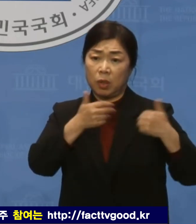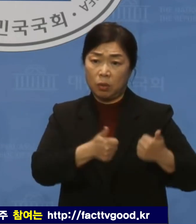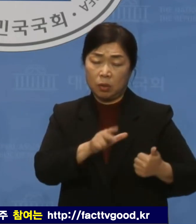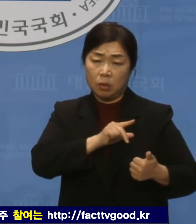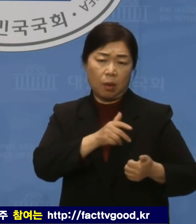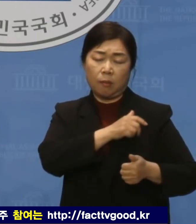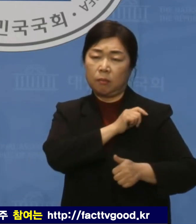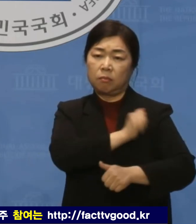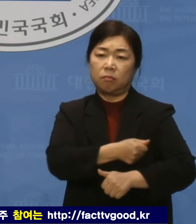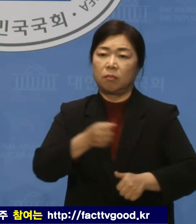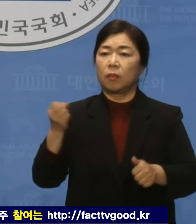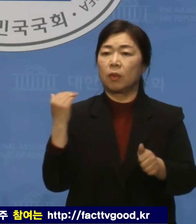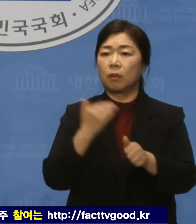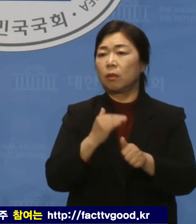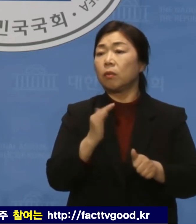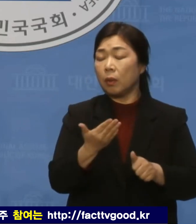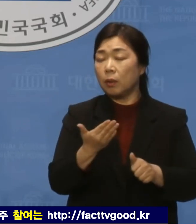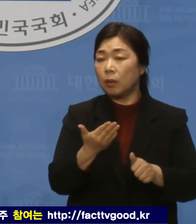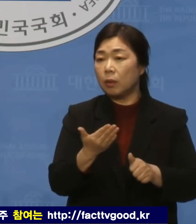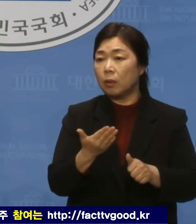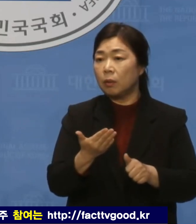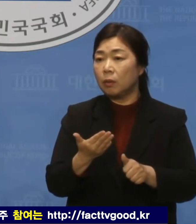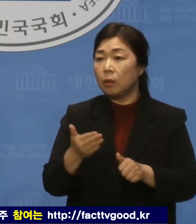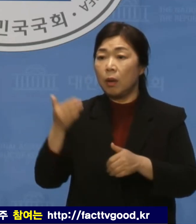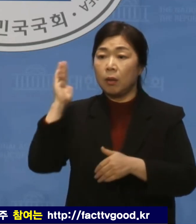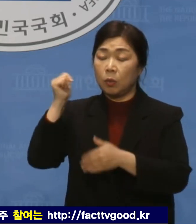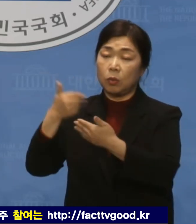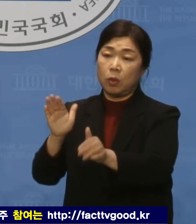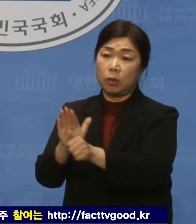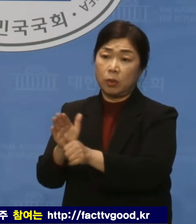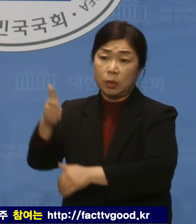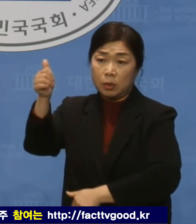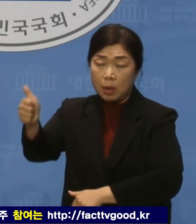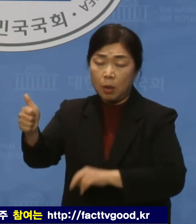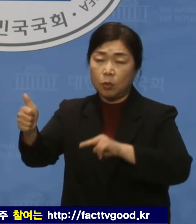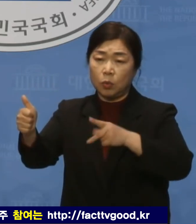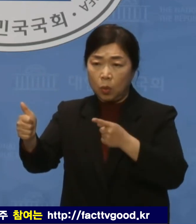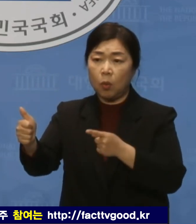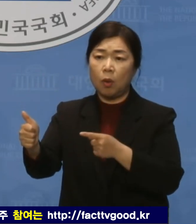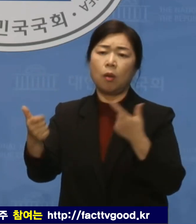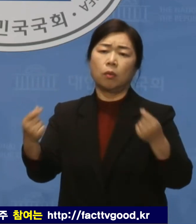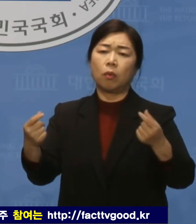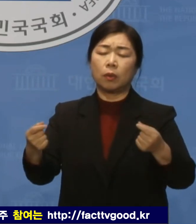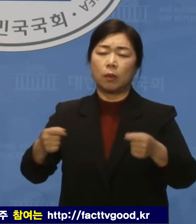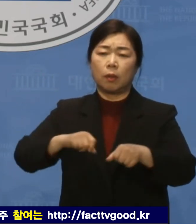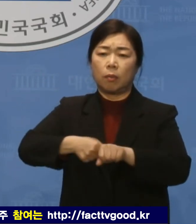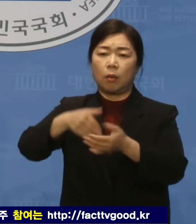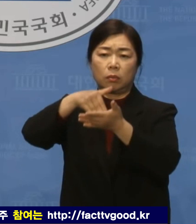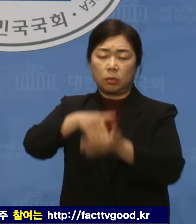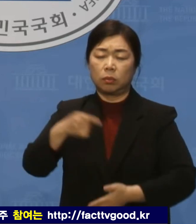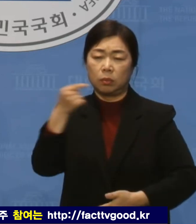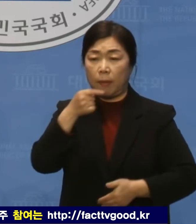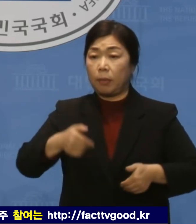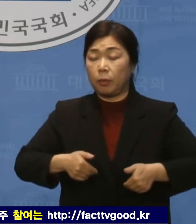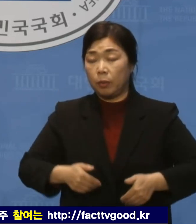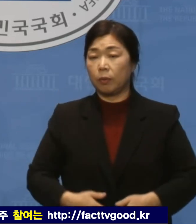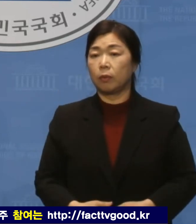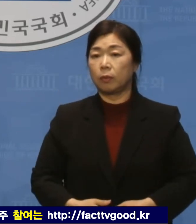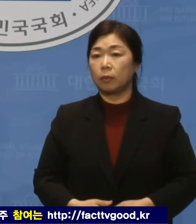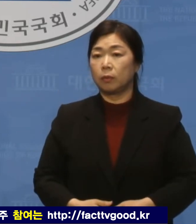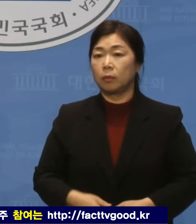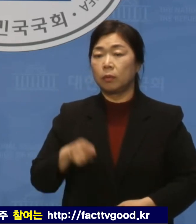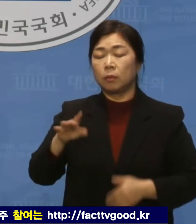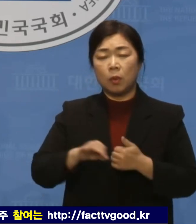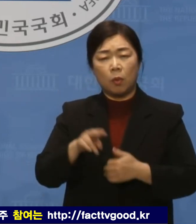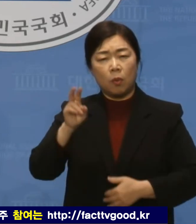수 없습니다. 혹시 기준과 원칙에 따라 합당한 징계를 받지 않은 것은 아닙니까?